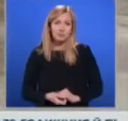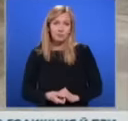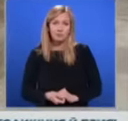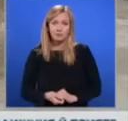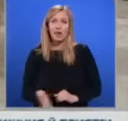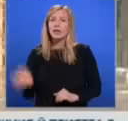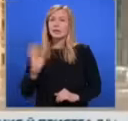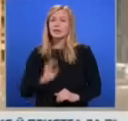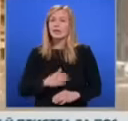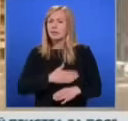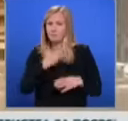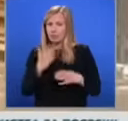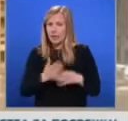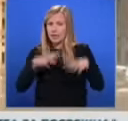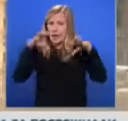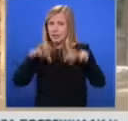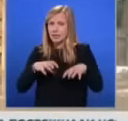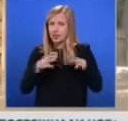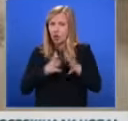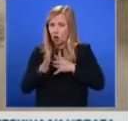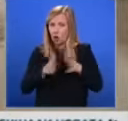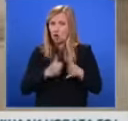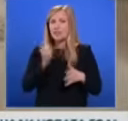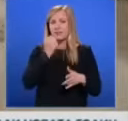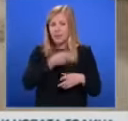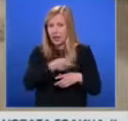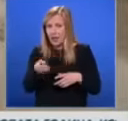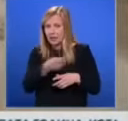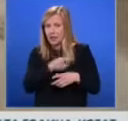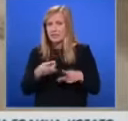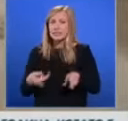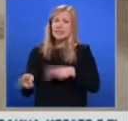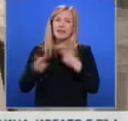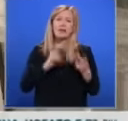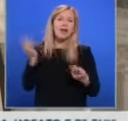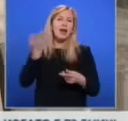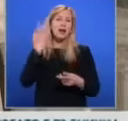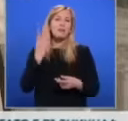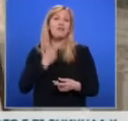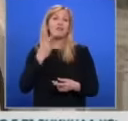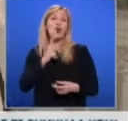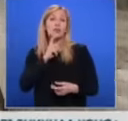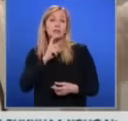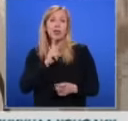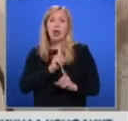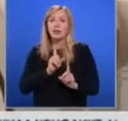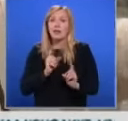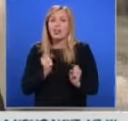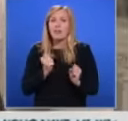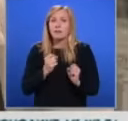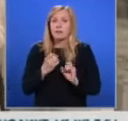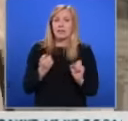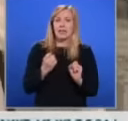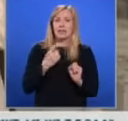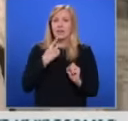След последния дъжд хората в Богдан и Кравелово се върнаха към Кошмарния 2-ри септември. Так да не живеем в Стрескато, водата беше